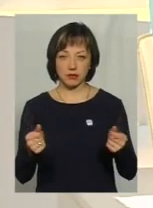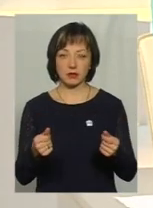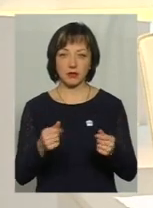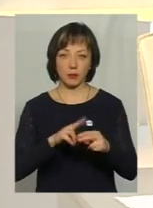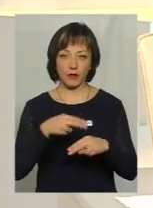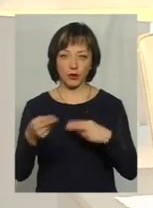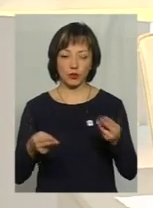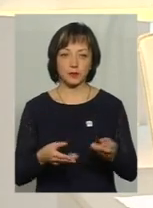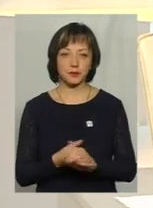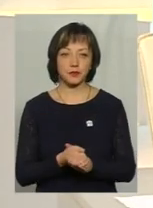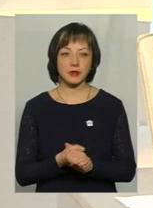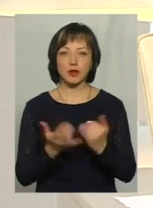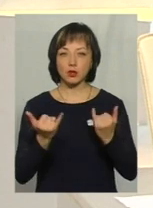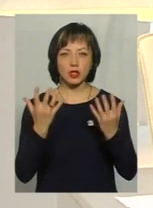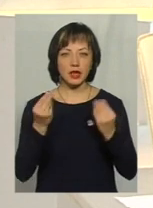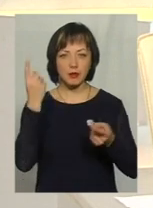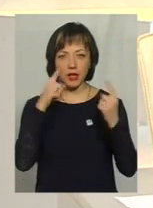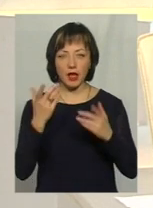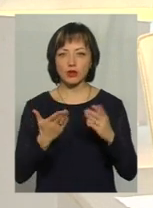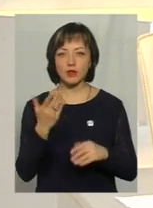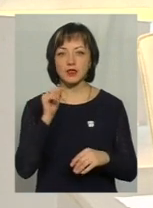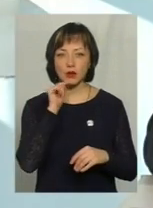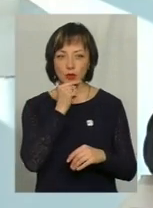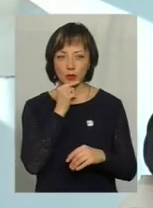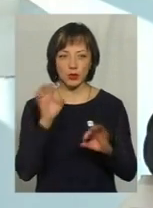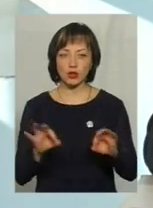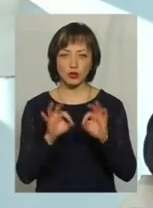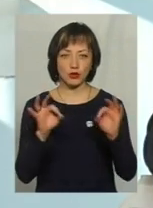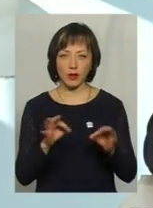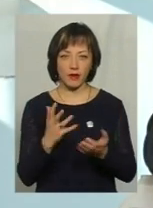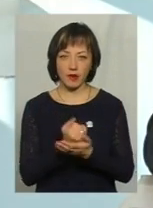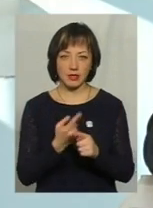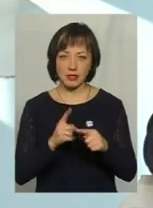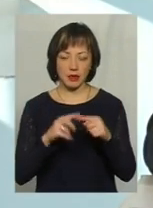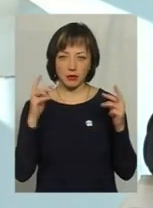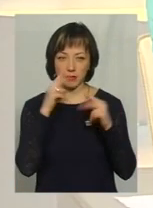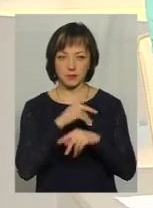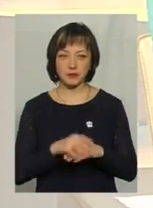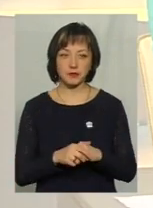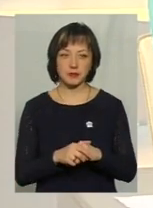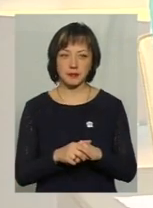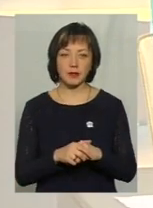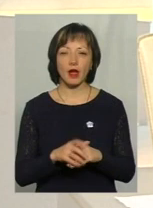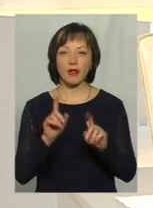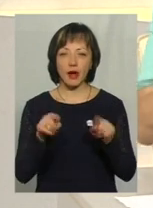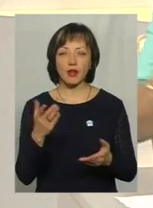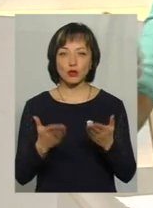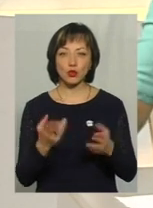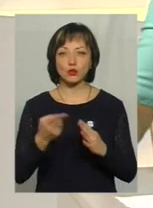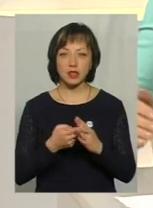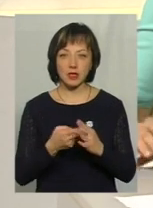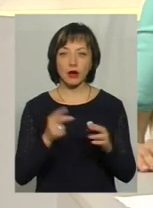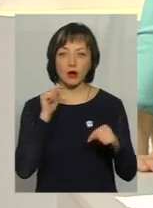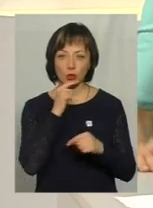отой міф, що якщо ви зекономили, ви нічого не виграли, це не так? Навіть, якщо отримуєш субсидію і